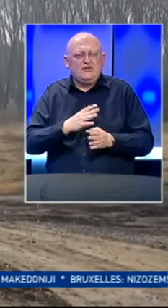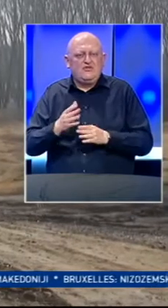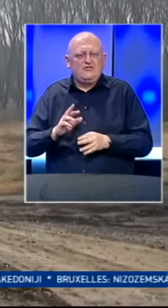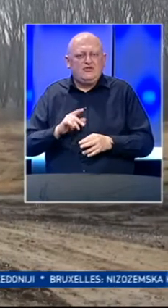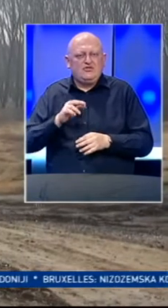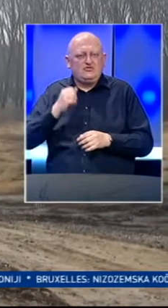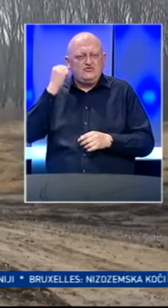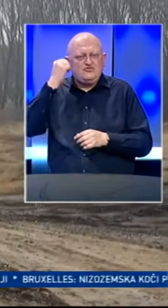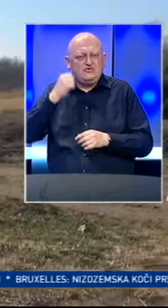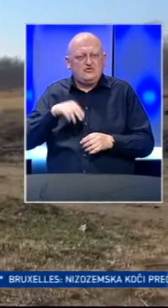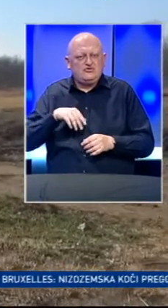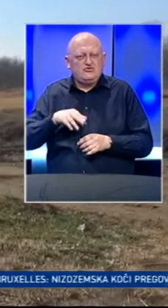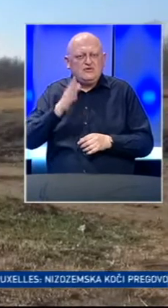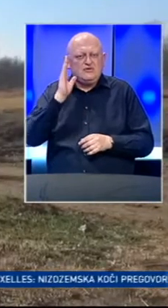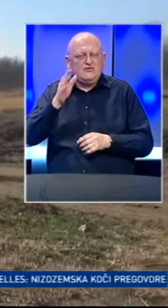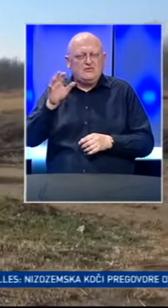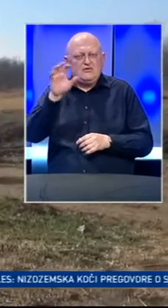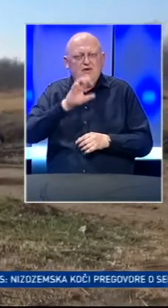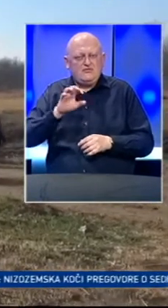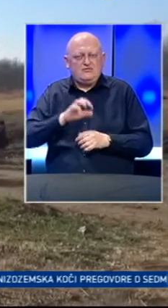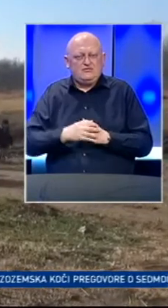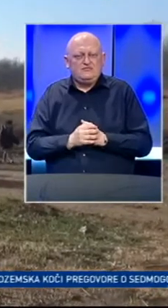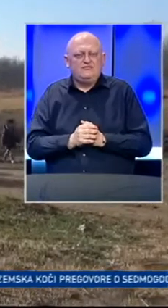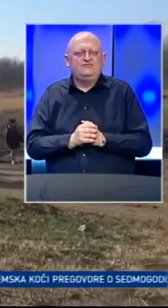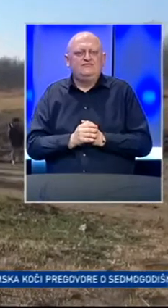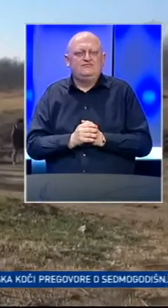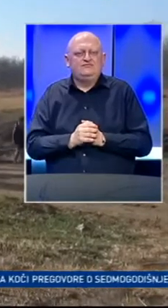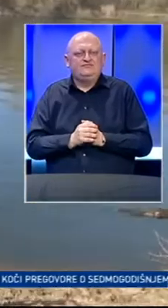redovito dolaze u Tursku, krećući se zapadno prema Europi.